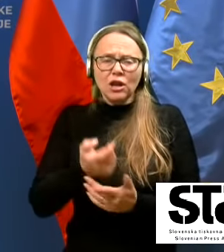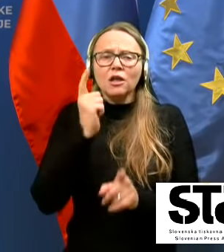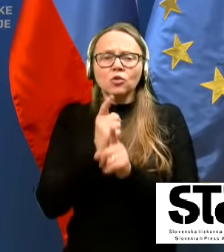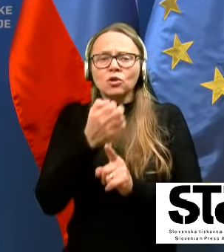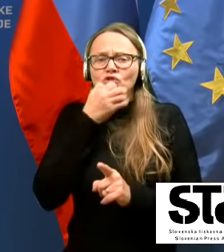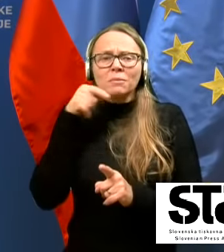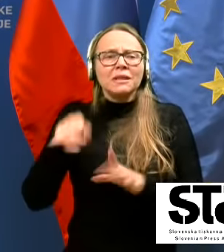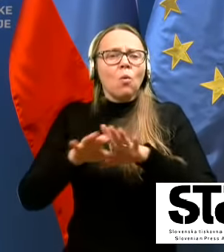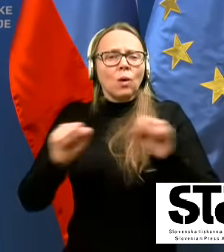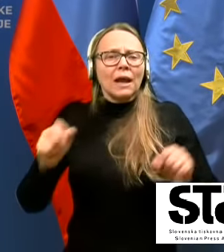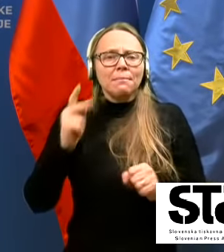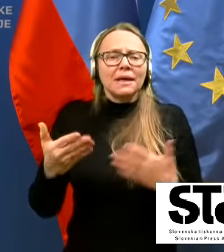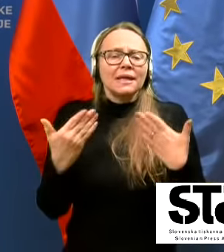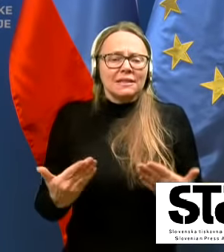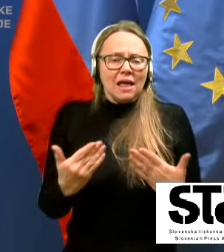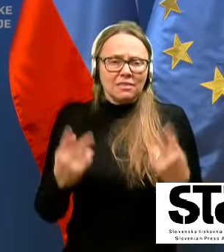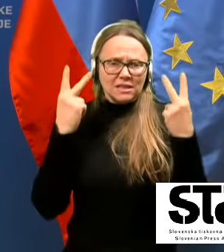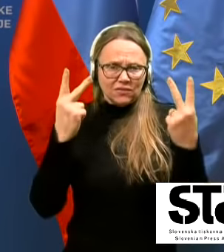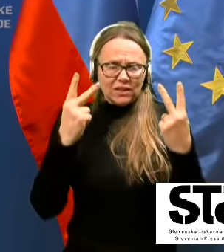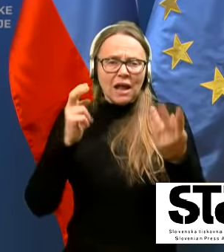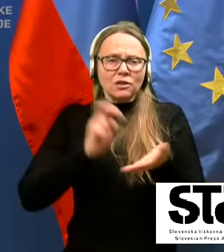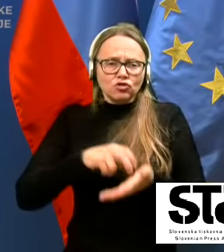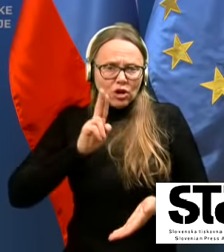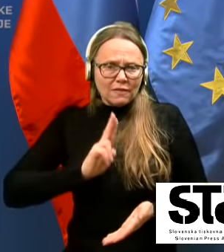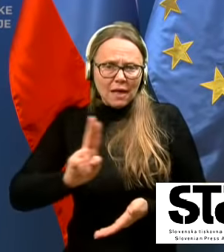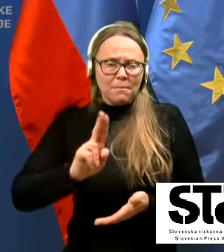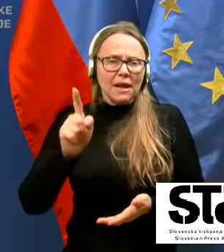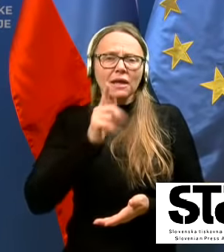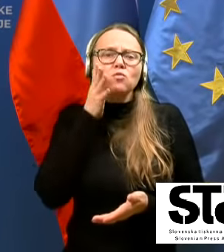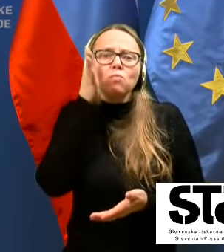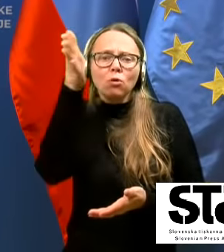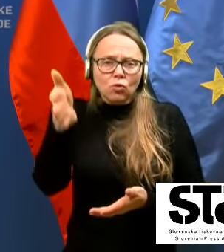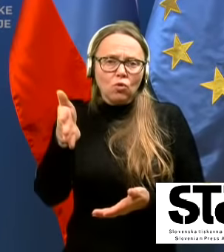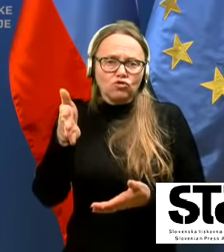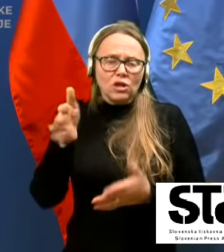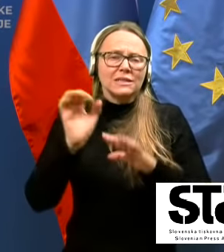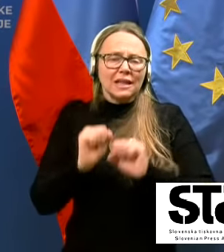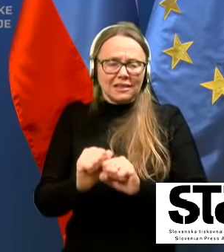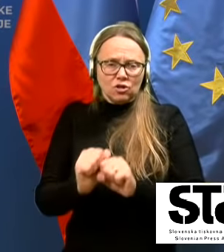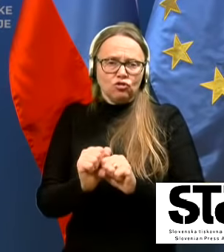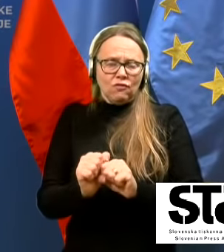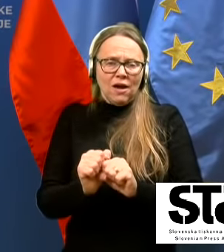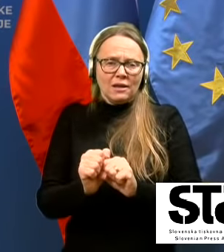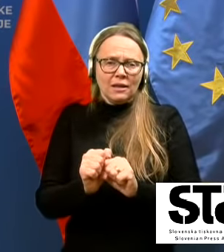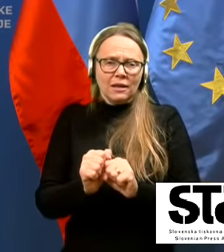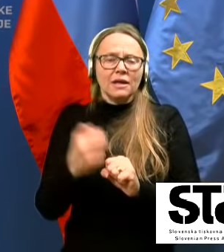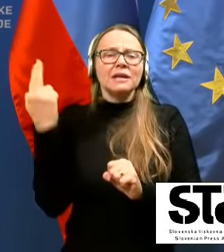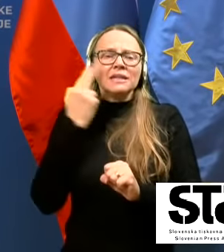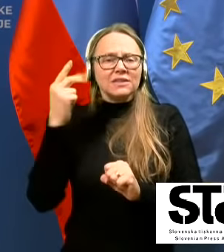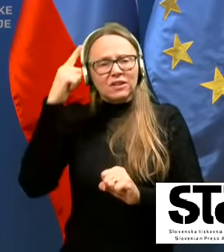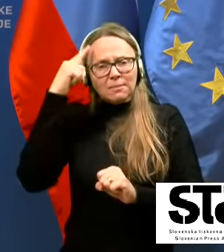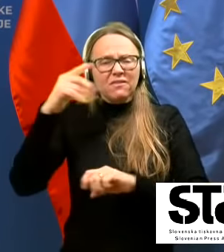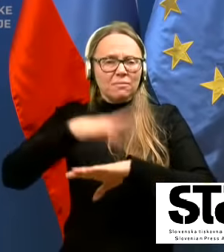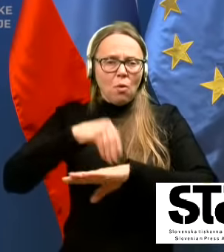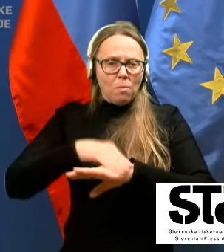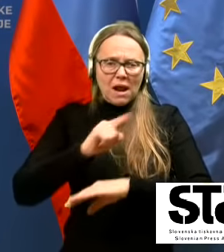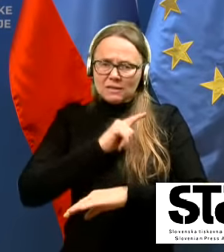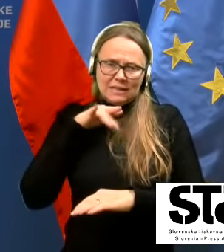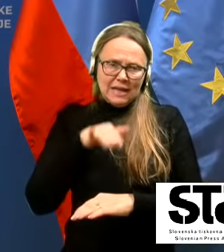ki danes veljajo, seveda, tudi naprej in v budoče vzdrževali, kar pa seveda v praksi vemo, da ne gre.